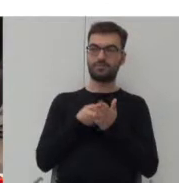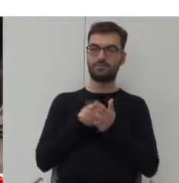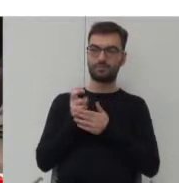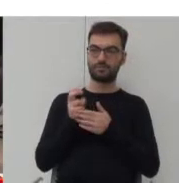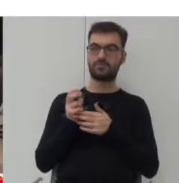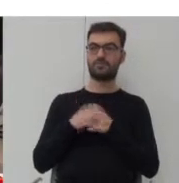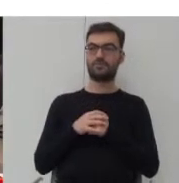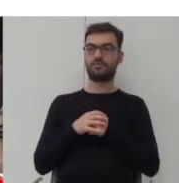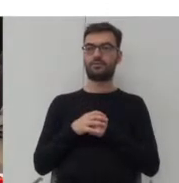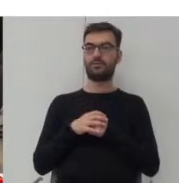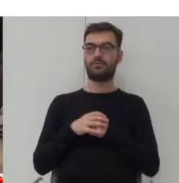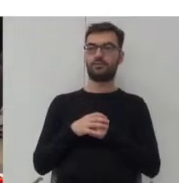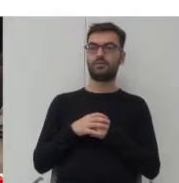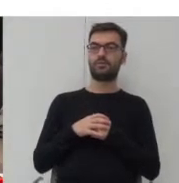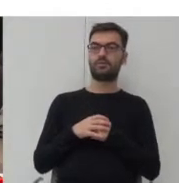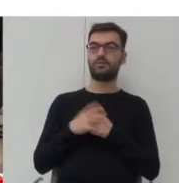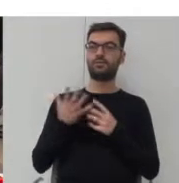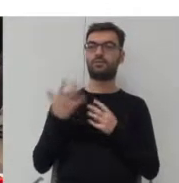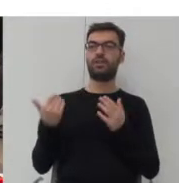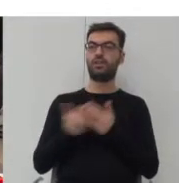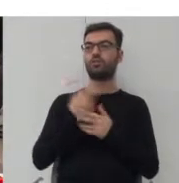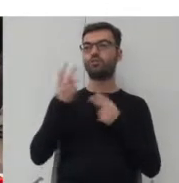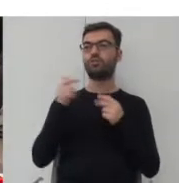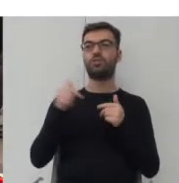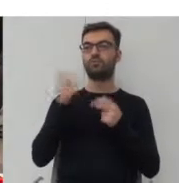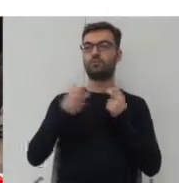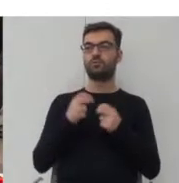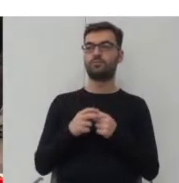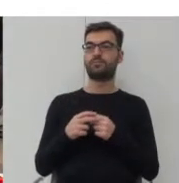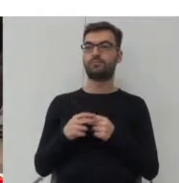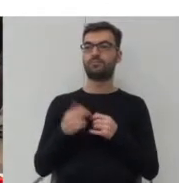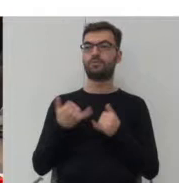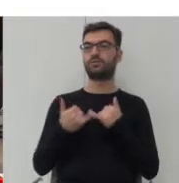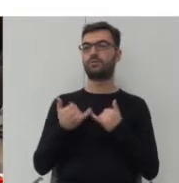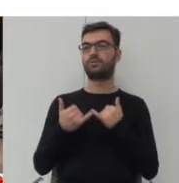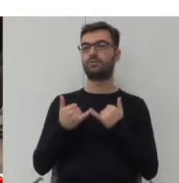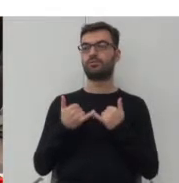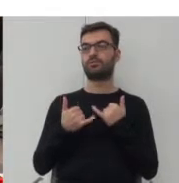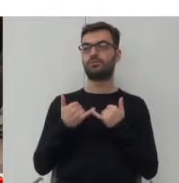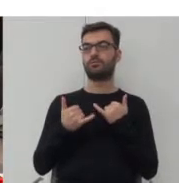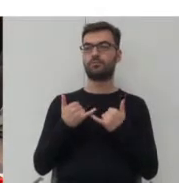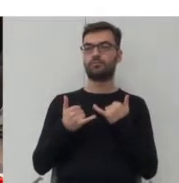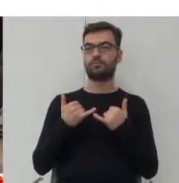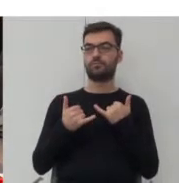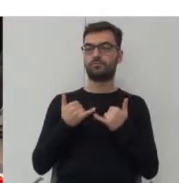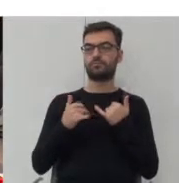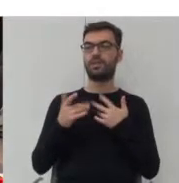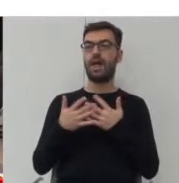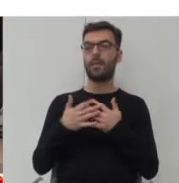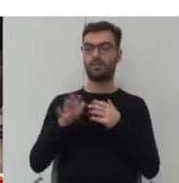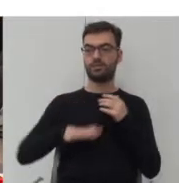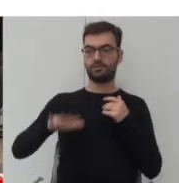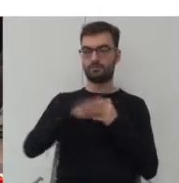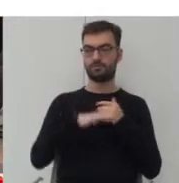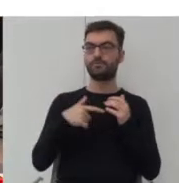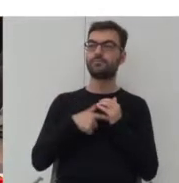najbliższych przestrzeni, gdzie go w takim razie na nowo szukać. I jeśli myślimy o tym naszym najbliższym otoczeniu,